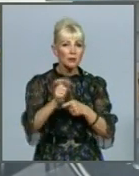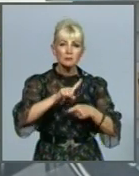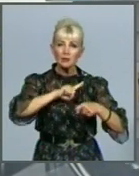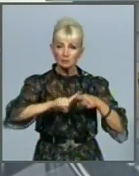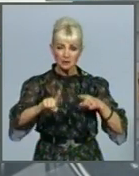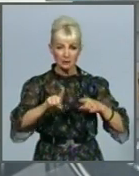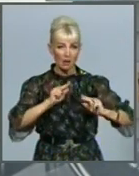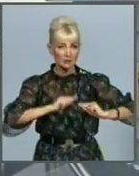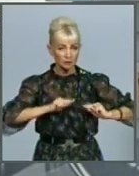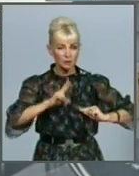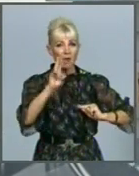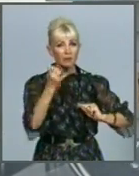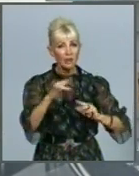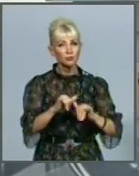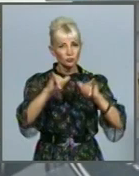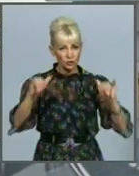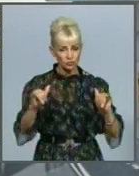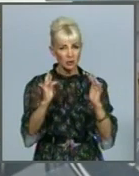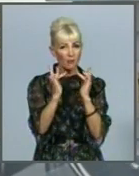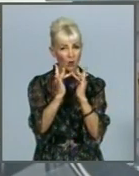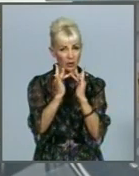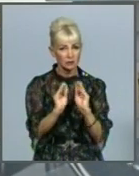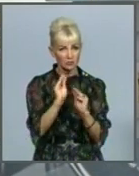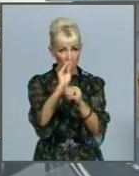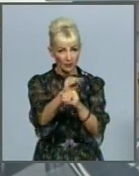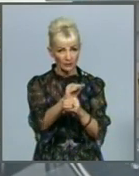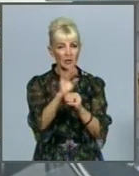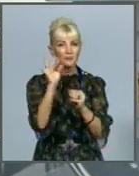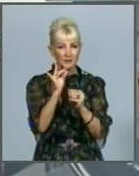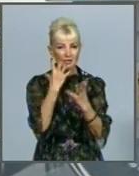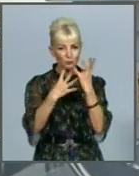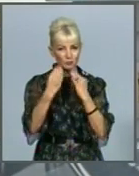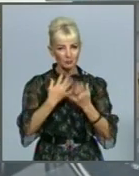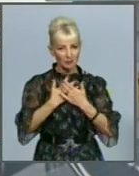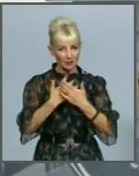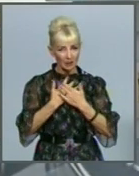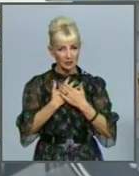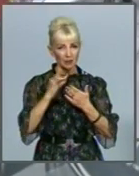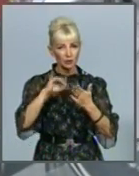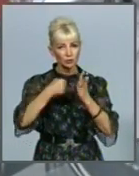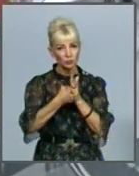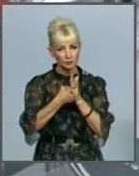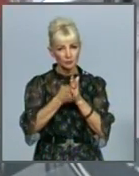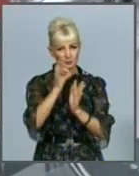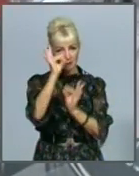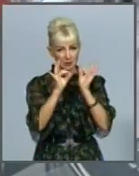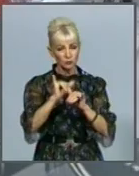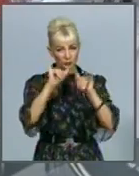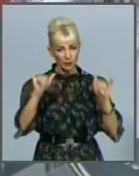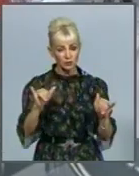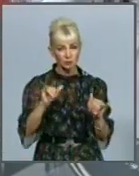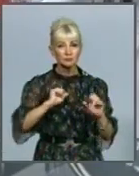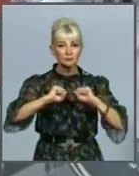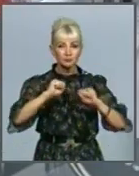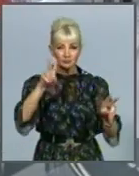працювати над збільшенням ліжок з підведеним киснем і довести цей показник до 80%. Також очільник відомства